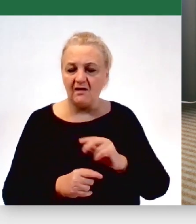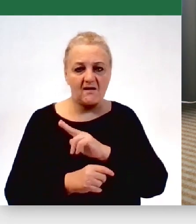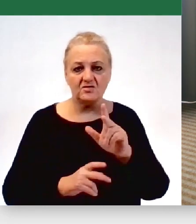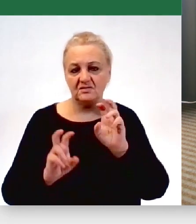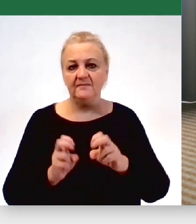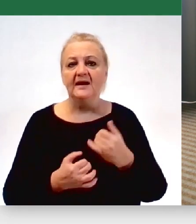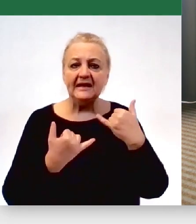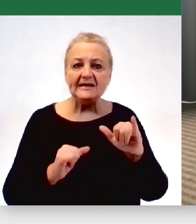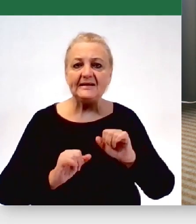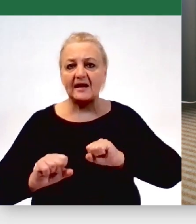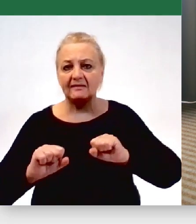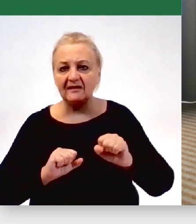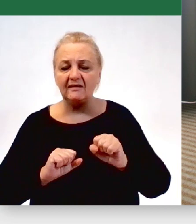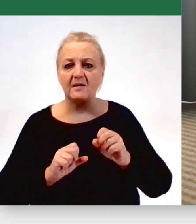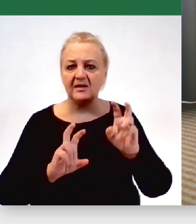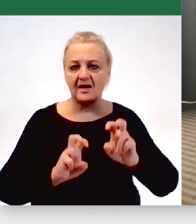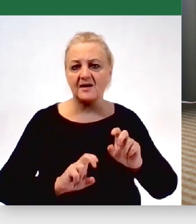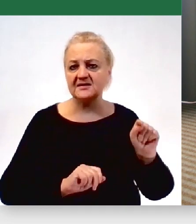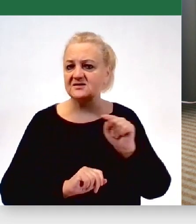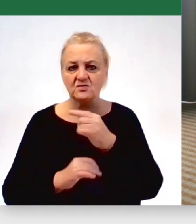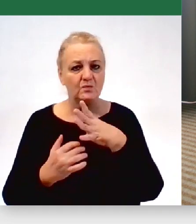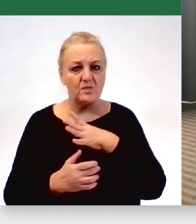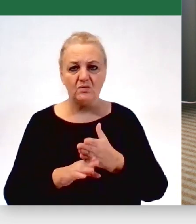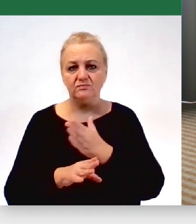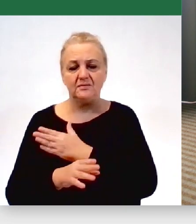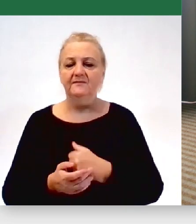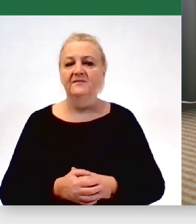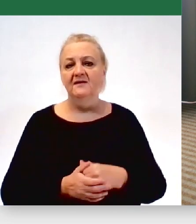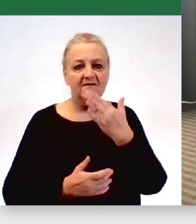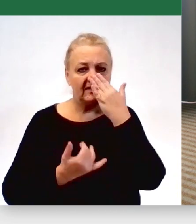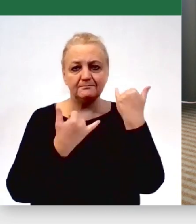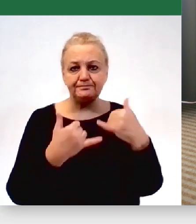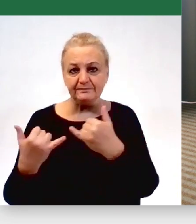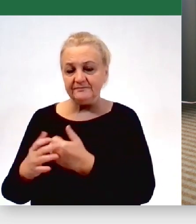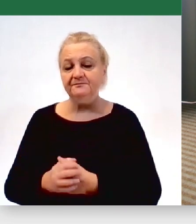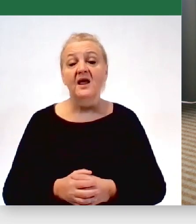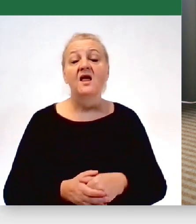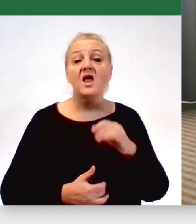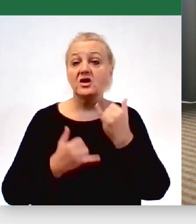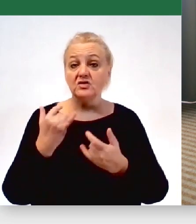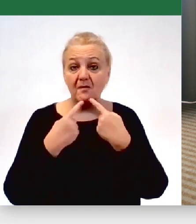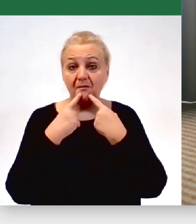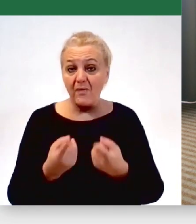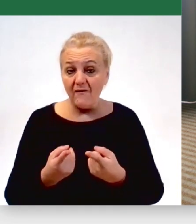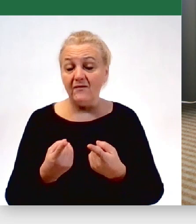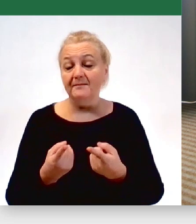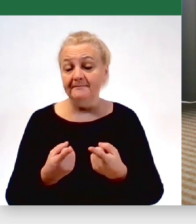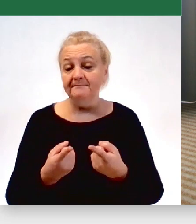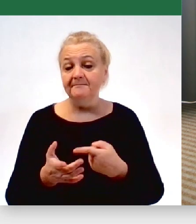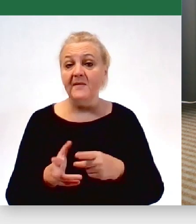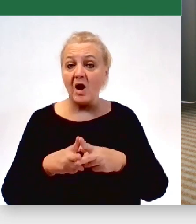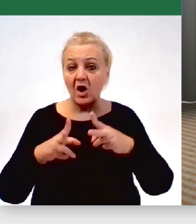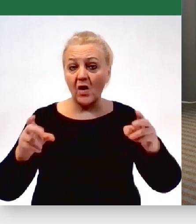on miał inną dynamikę i przebiegał inaczej. I jeśli mówimy o okresie